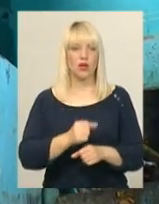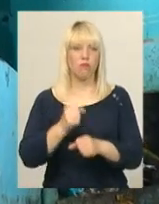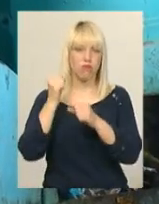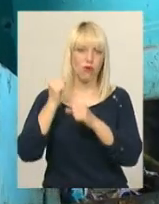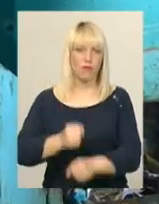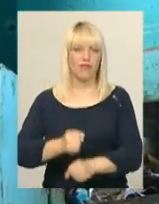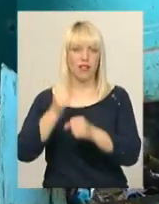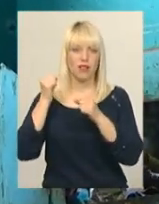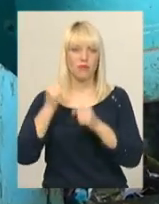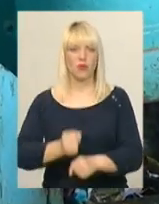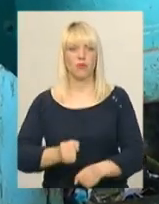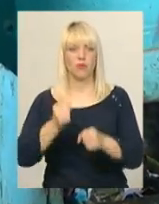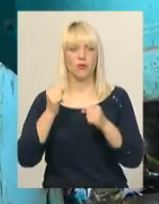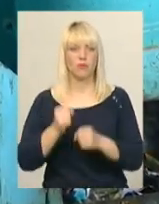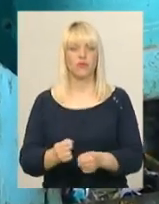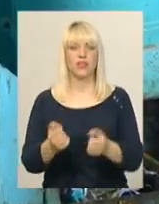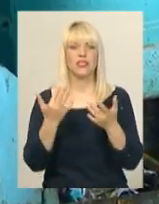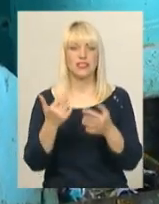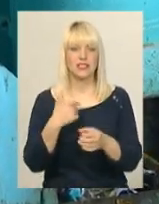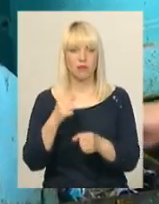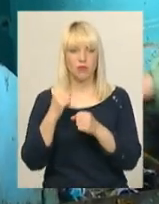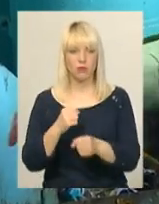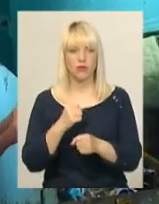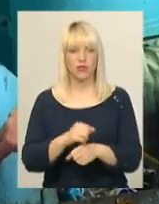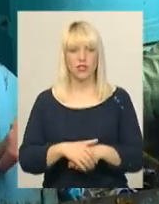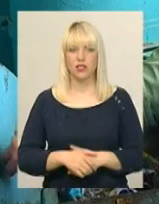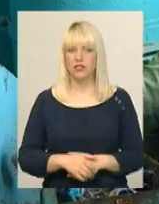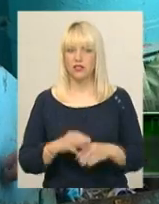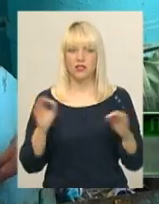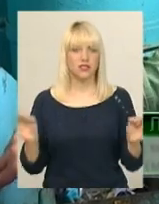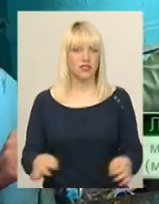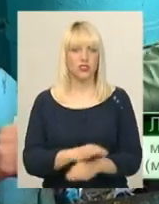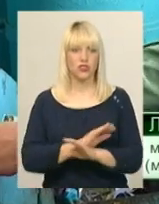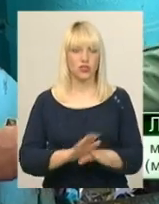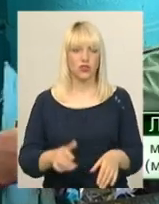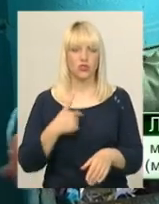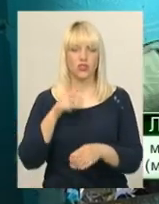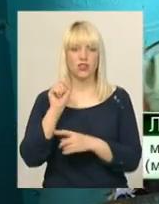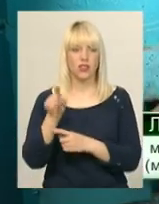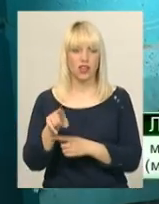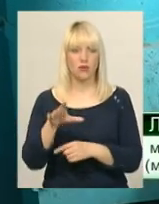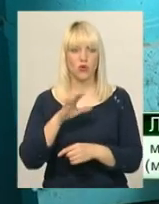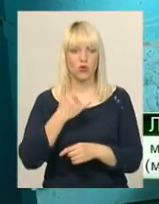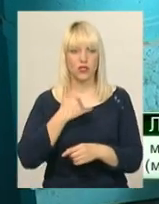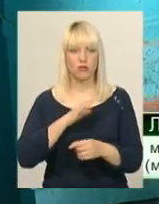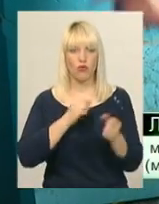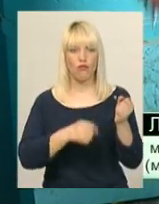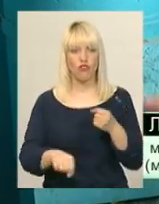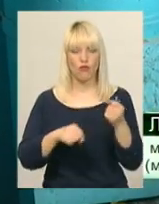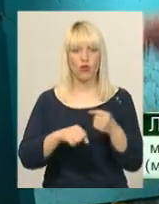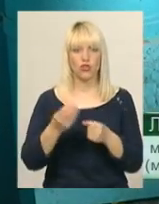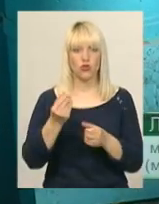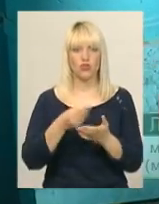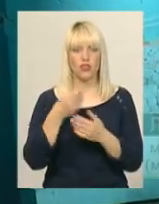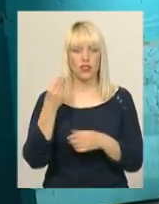чоловік, що вже, думаю, скільки води я сюди налила, думаю, все, нічого. І нанімали, що в нас був дворник, ми йому